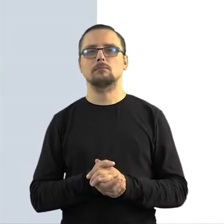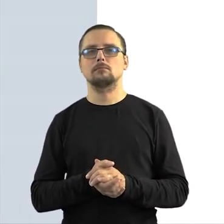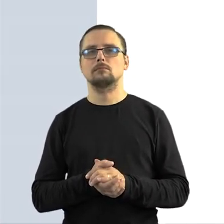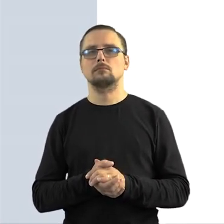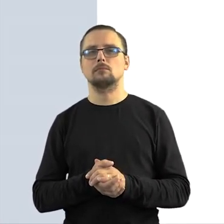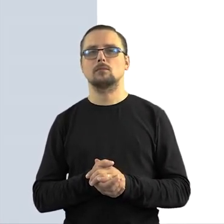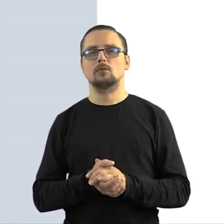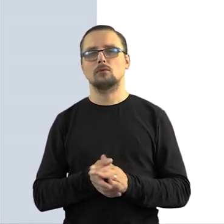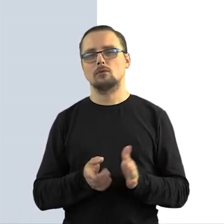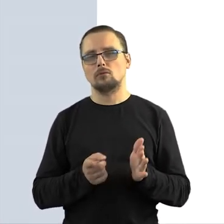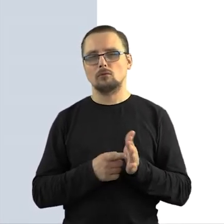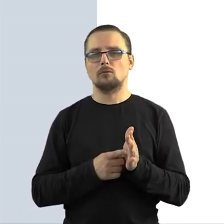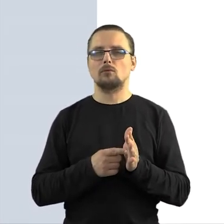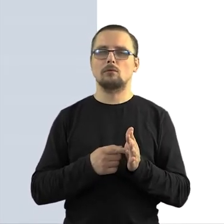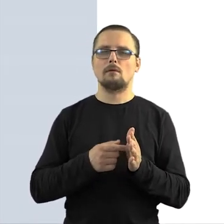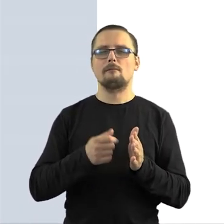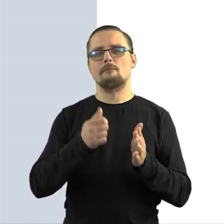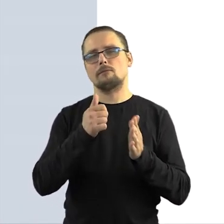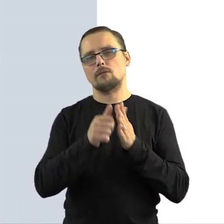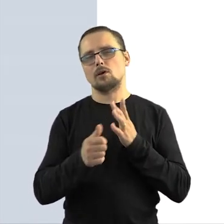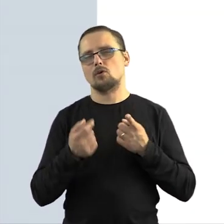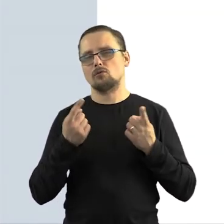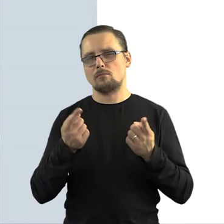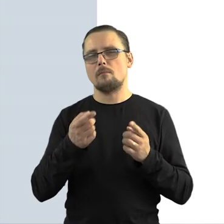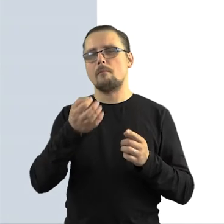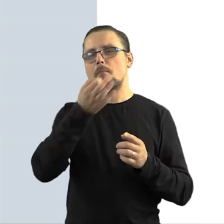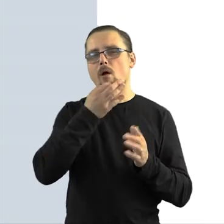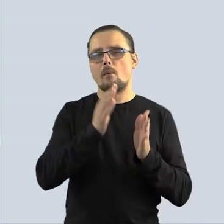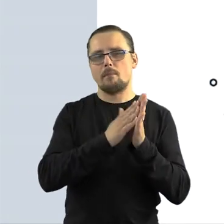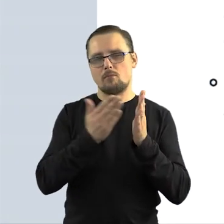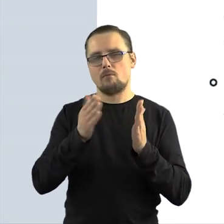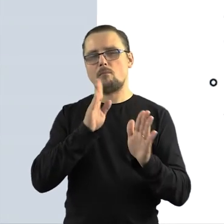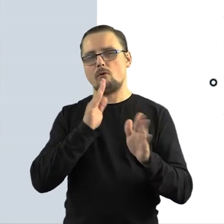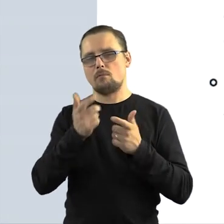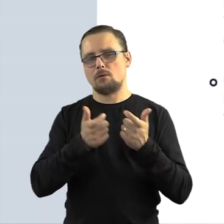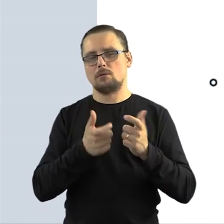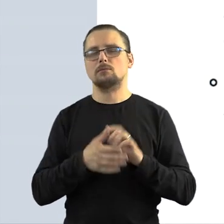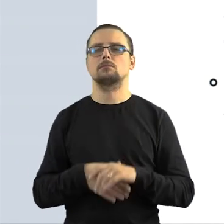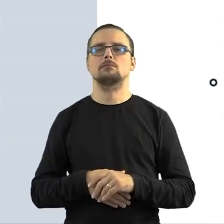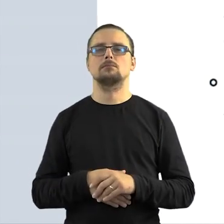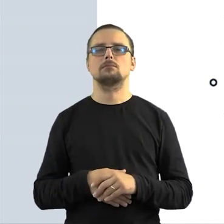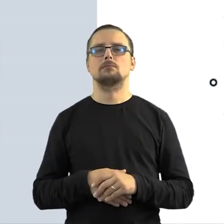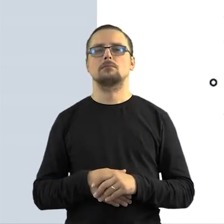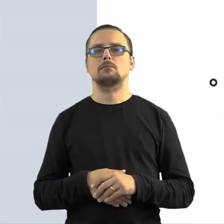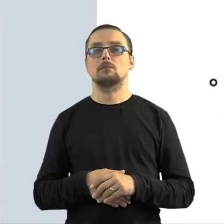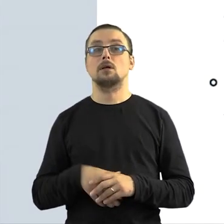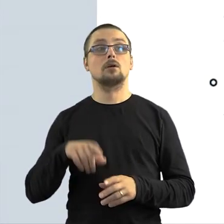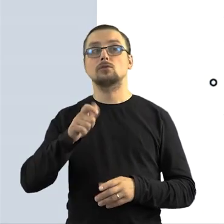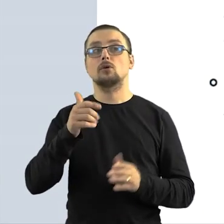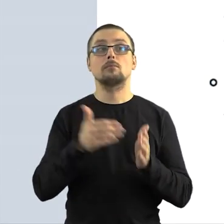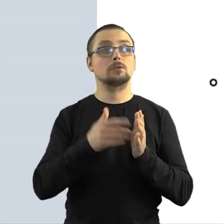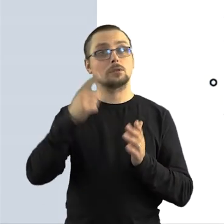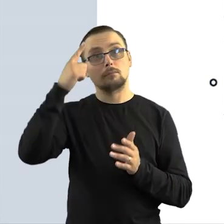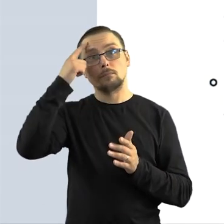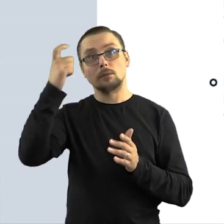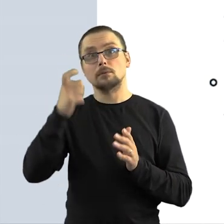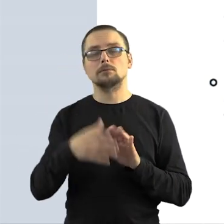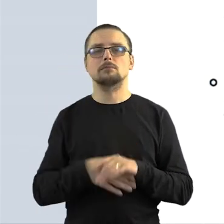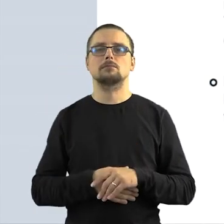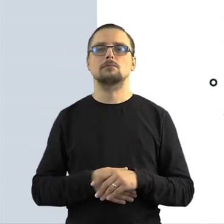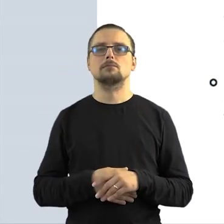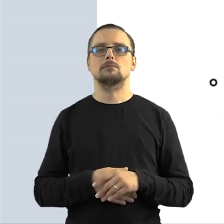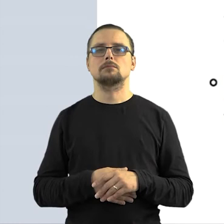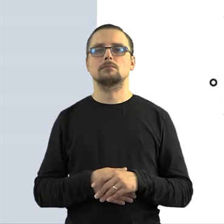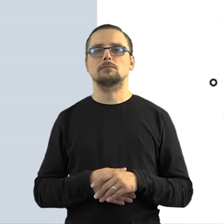promocyjnych. Ale to już jest, powiedziałabym, to jednostkowe przypadki. Bardzo mały bibliotek prowadzi tego typu działalność.